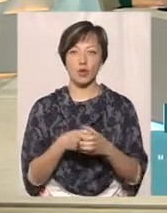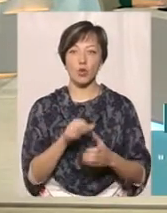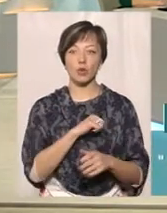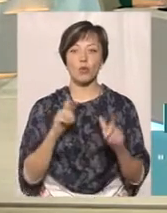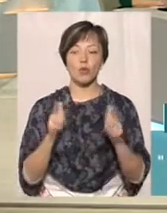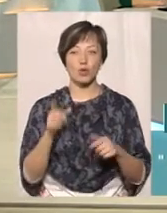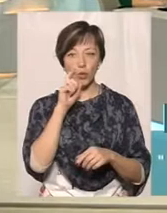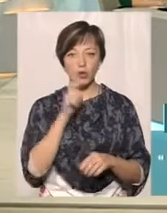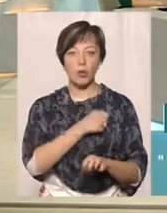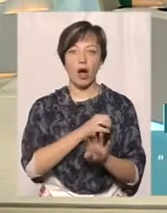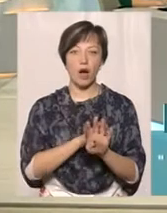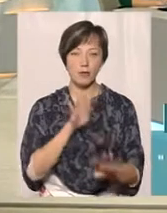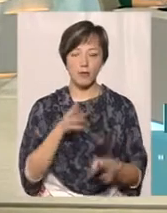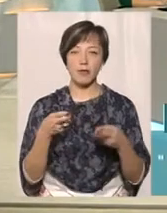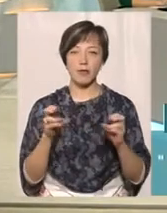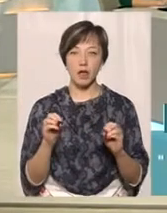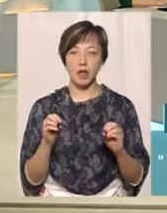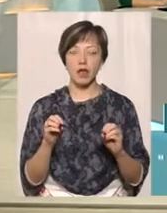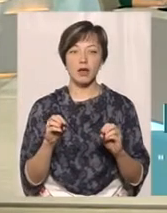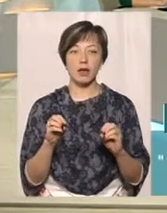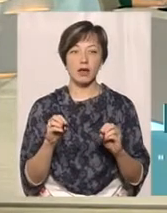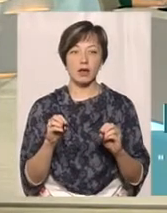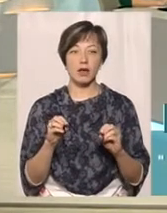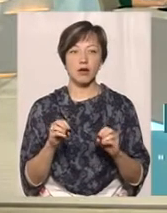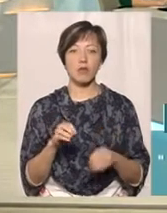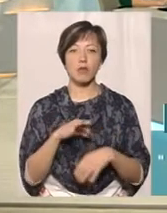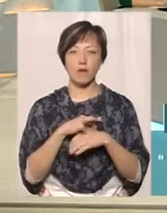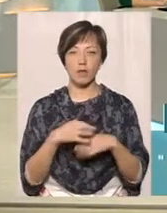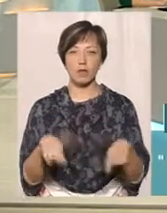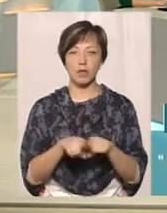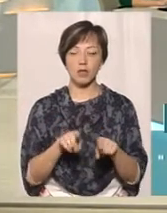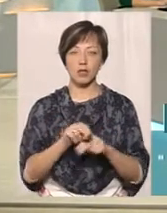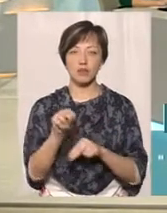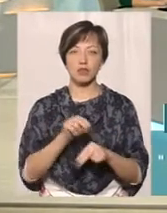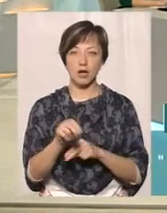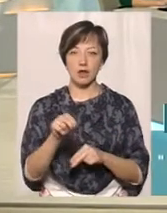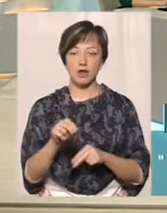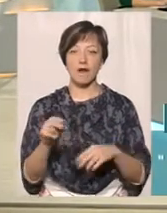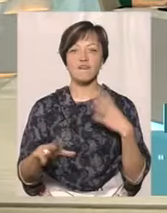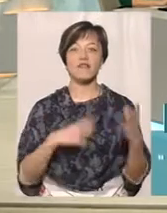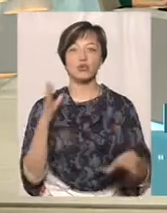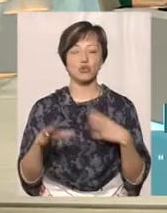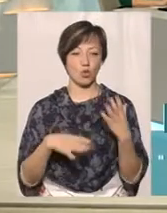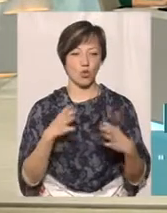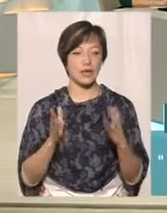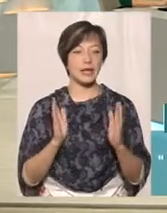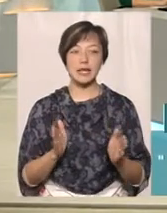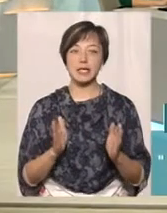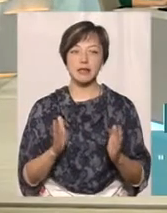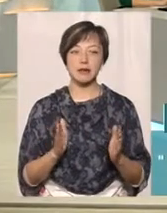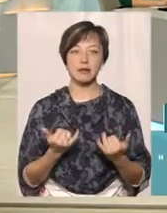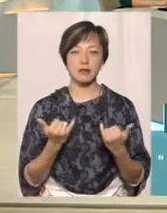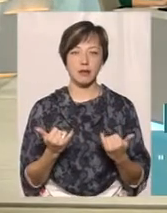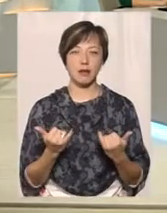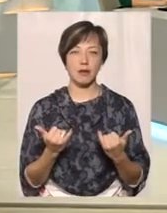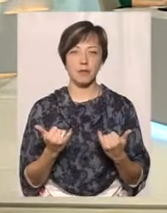добровольчої української армії, де друг Покотяка проводить такі навчання вишколи. Не тільки для